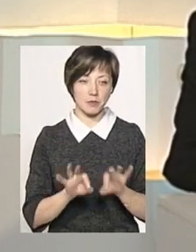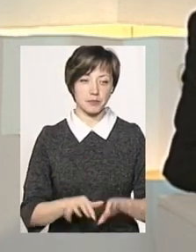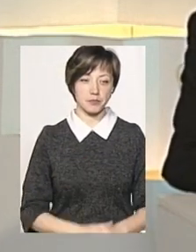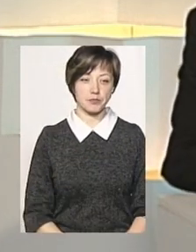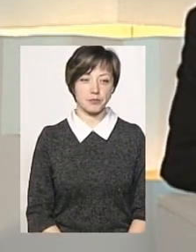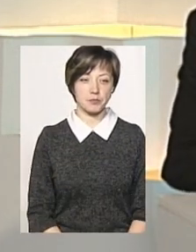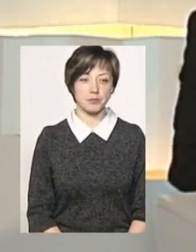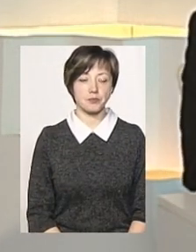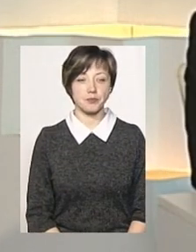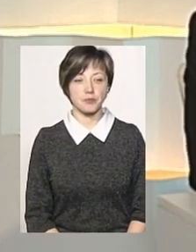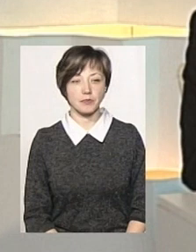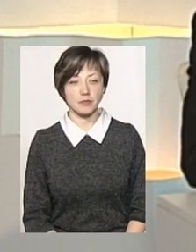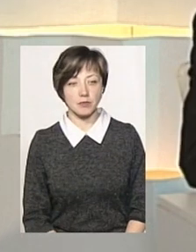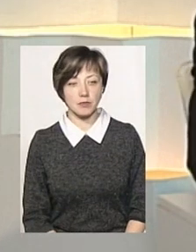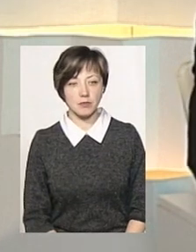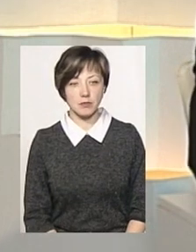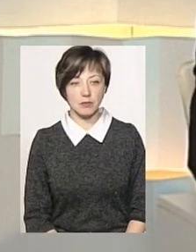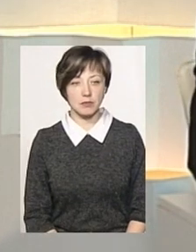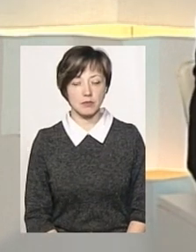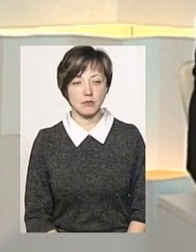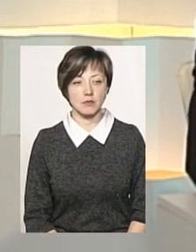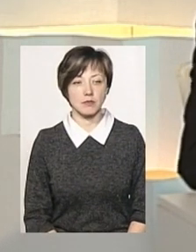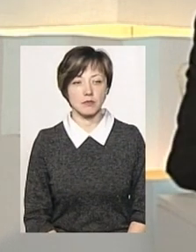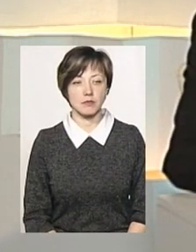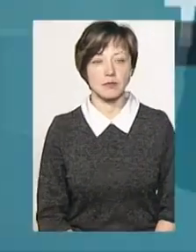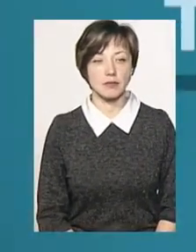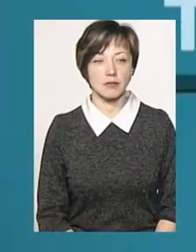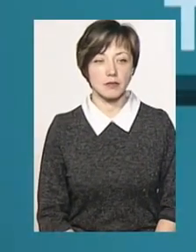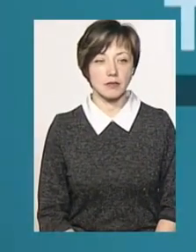представника цього підприємства.